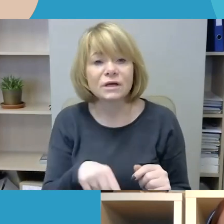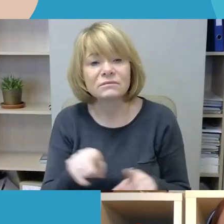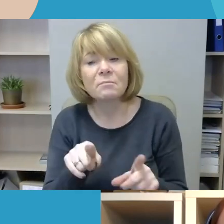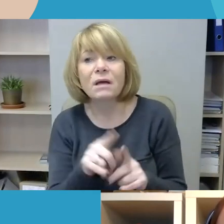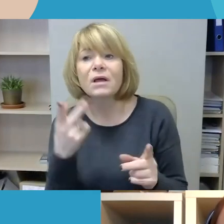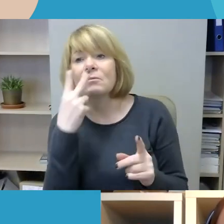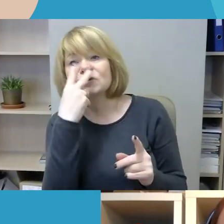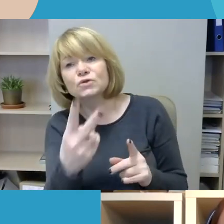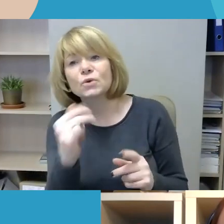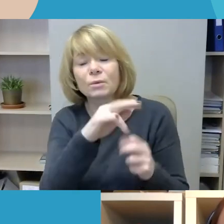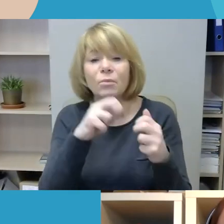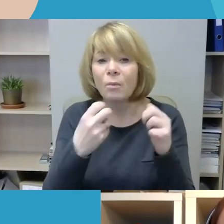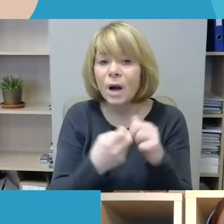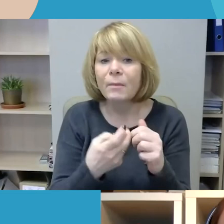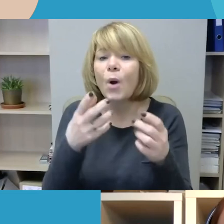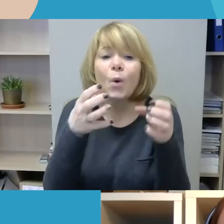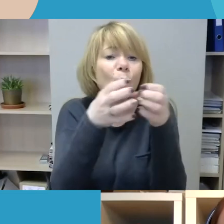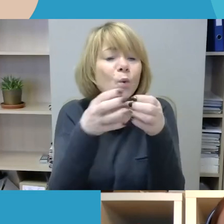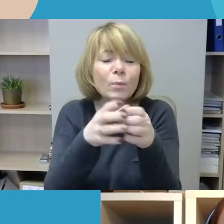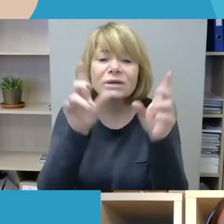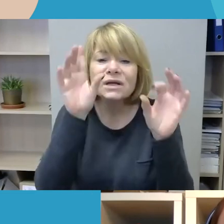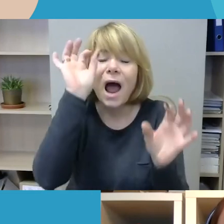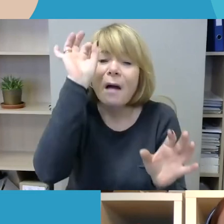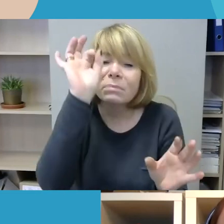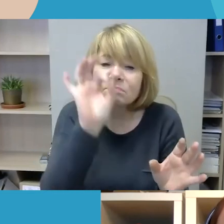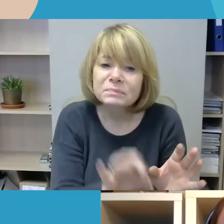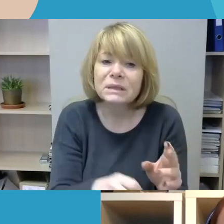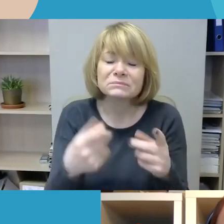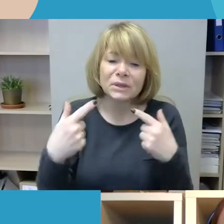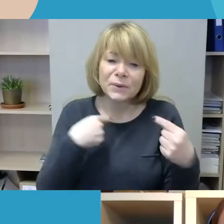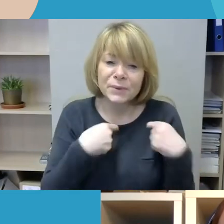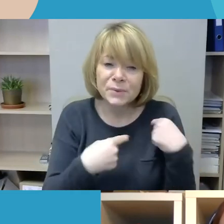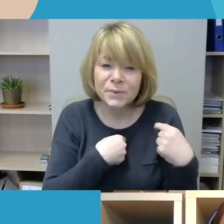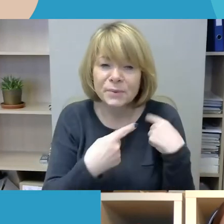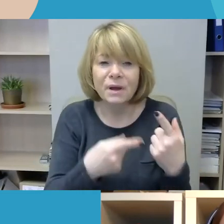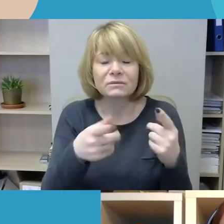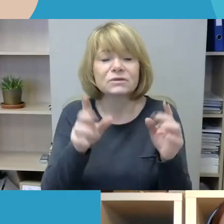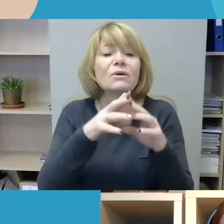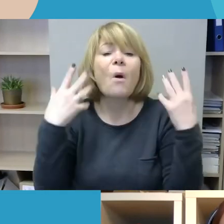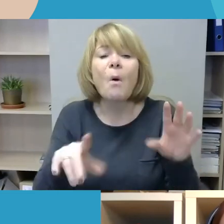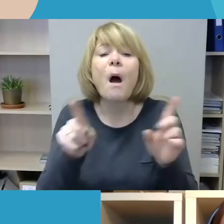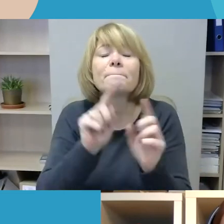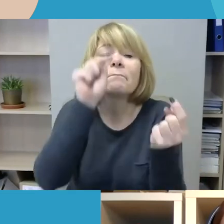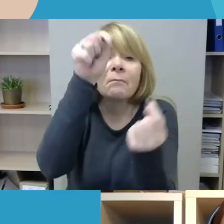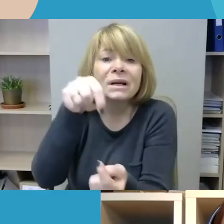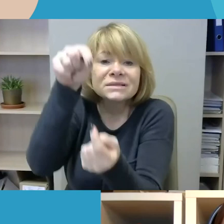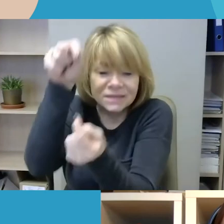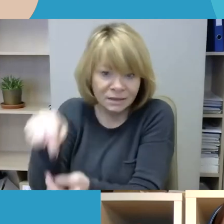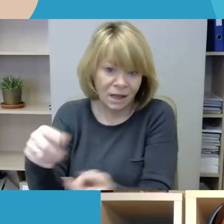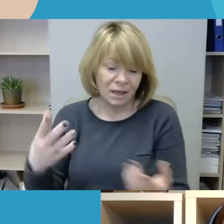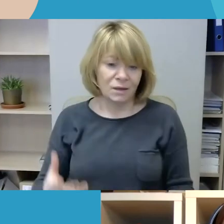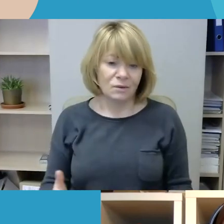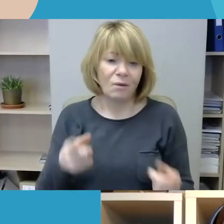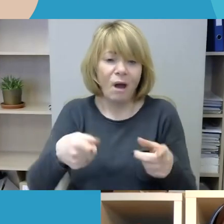kad kai kurios grupės taip dažnai patiria neapikantos nusikaltimus, nusikaltimus, kad susitaiko tiesiog su jų buvimu jų